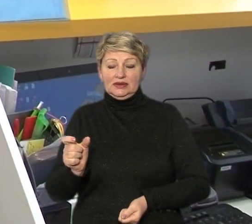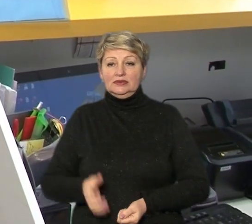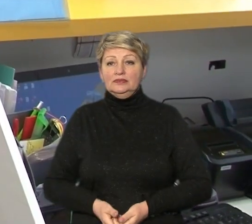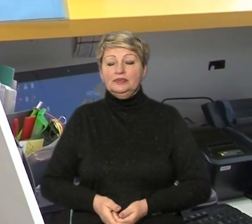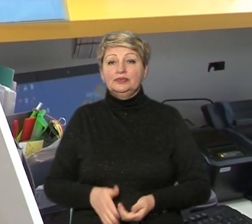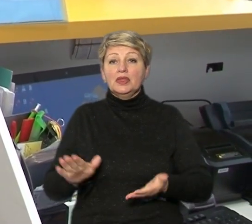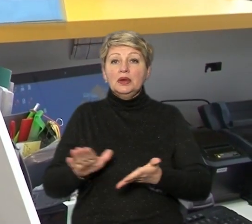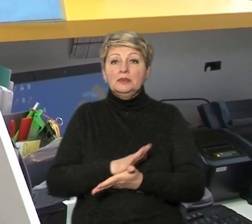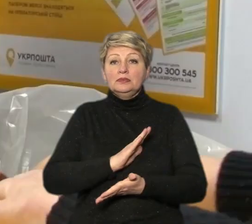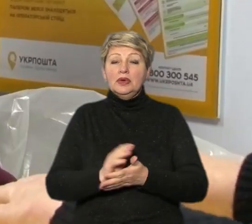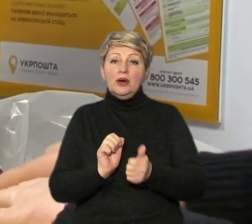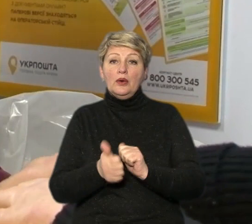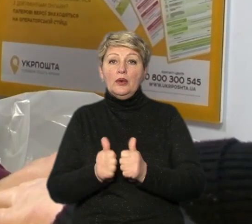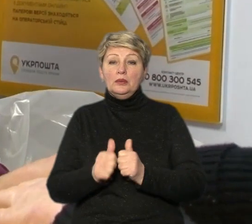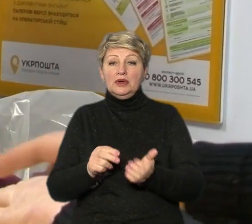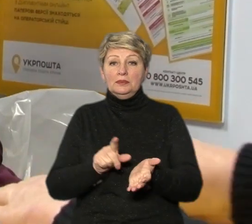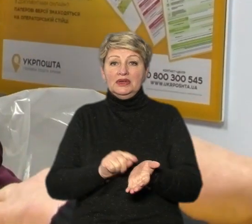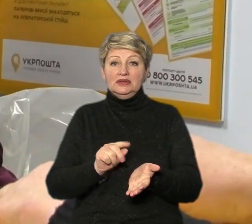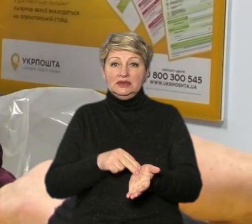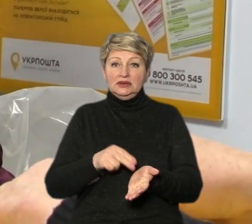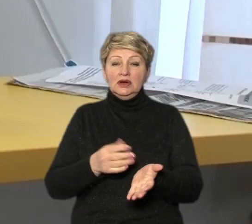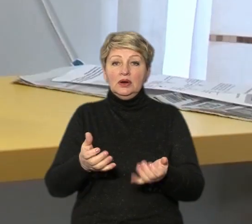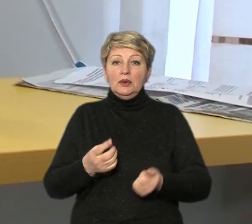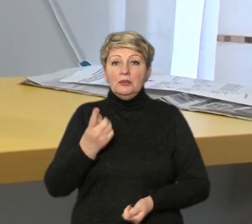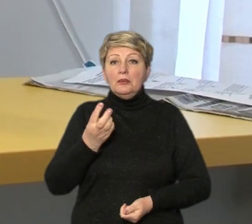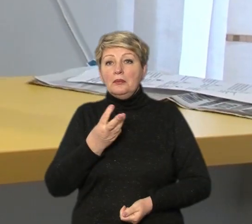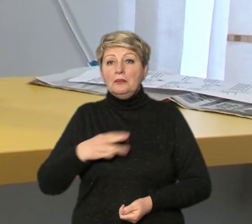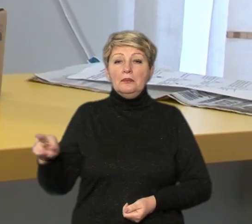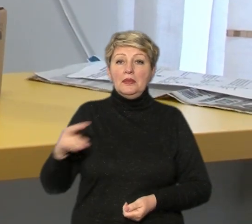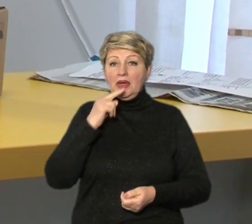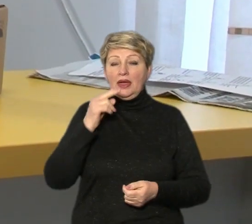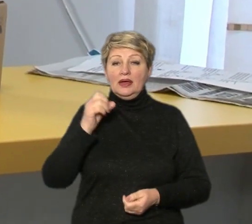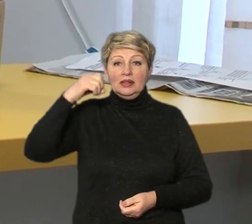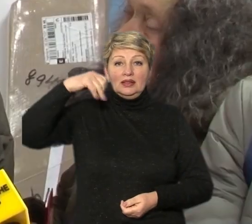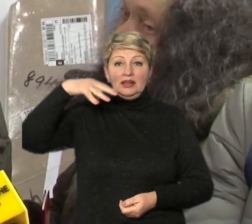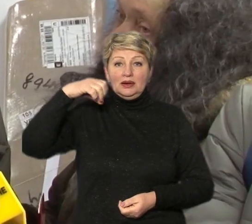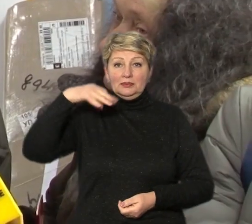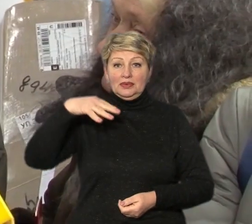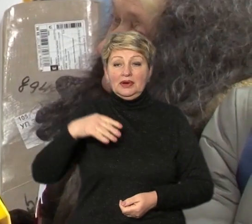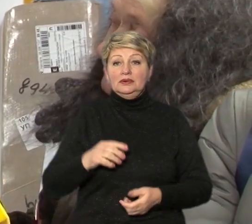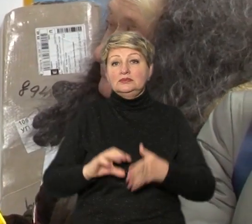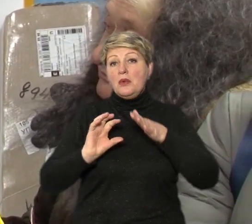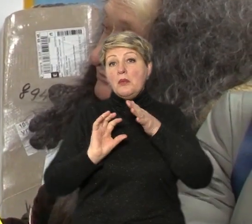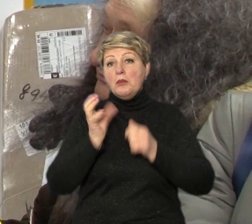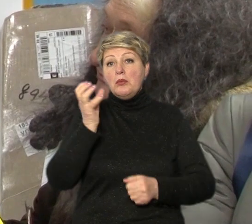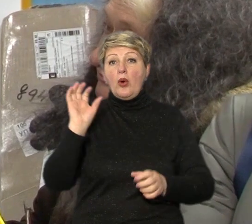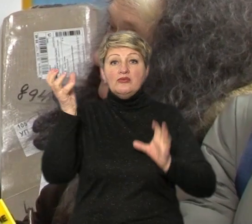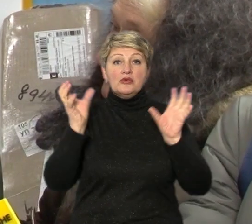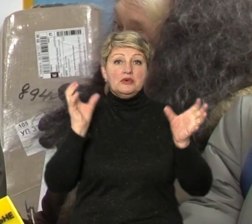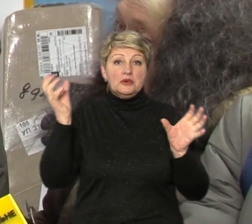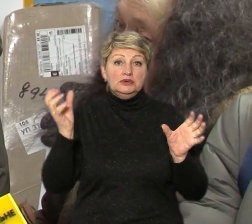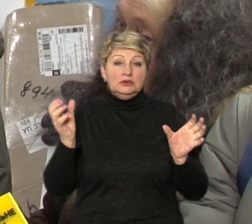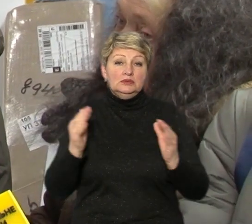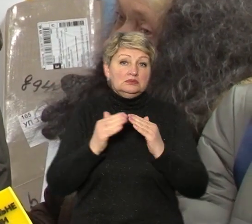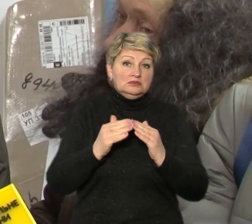Безоплатний обмін. Пенсіонери Черкасщини отримали мільйон LED-ламп, навзамін ламп розжарювання. Повкручували в хаті, менше